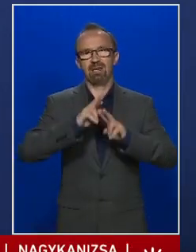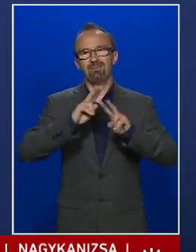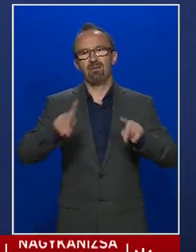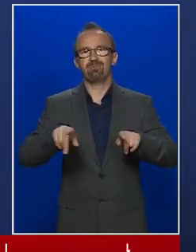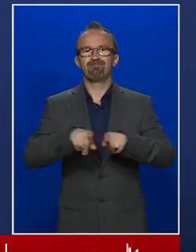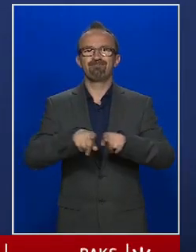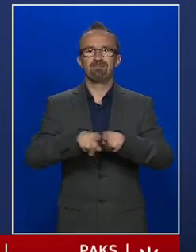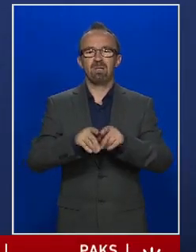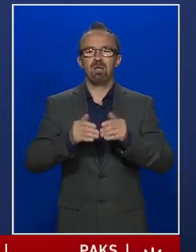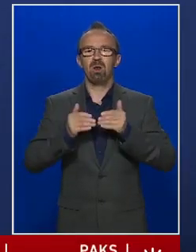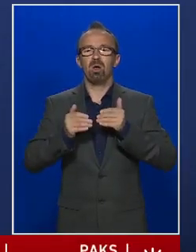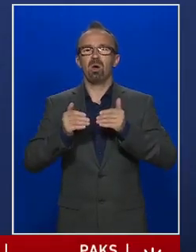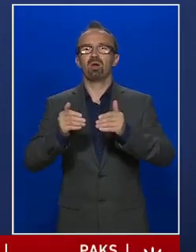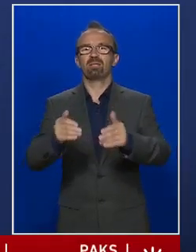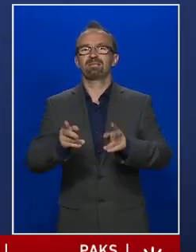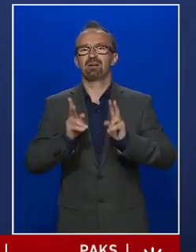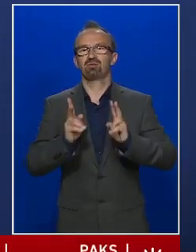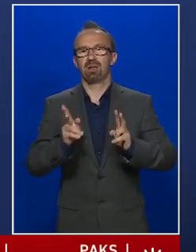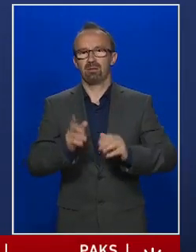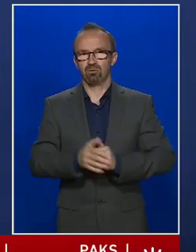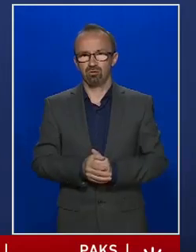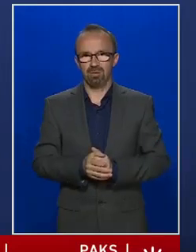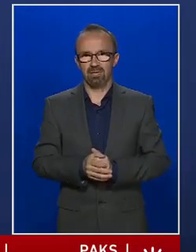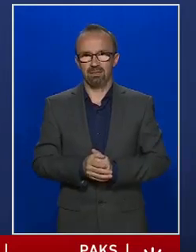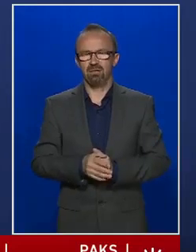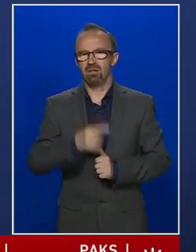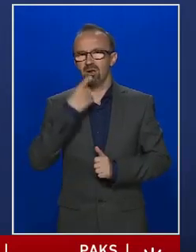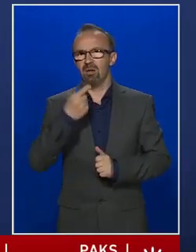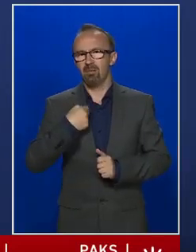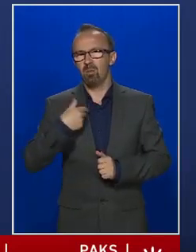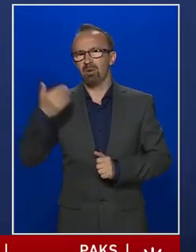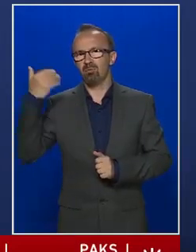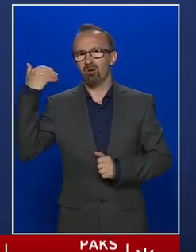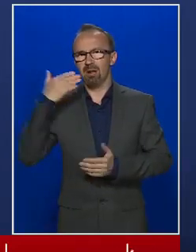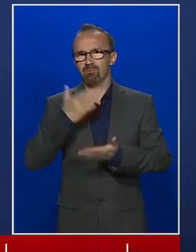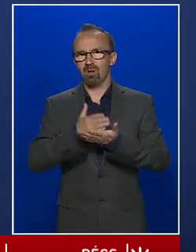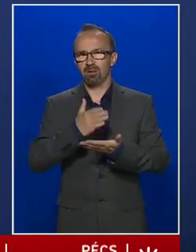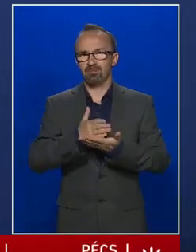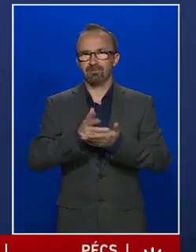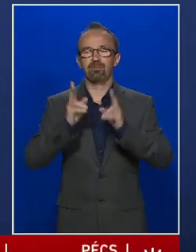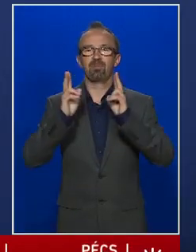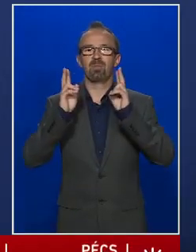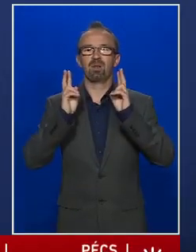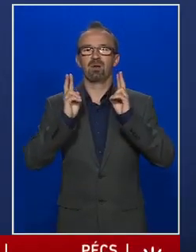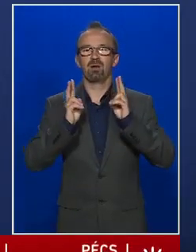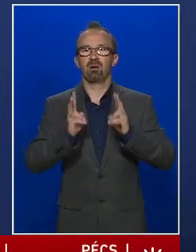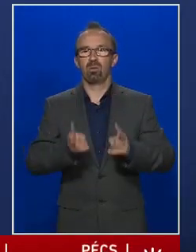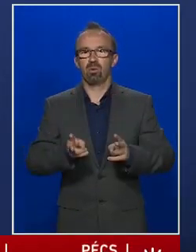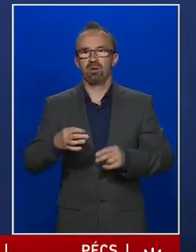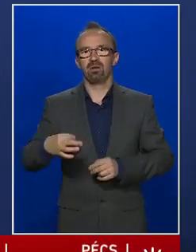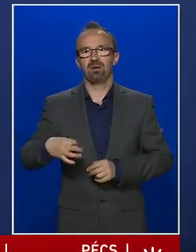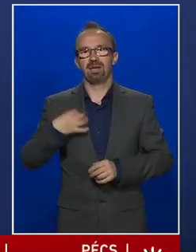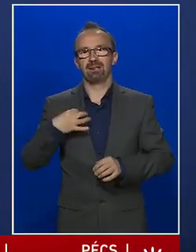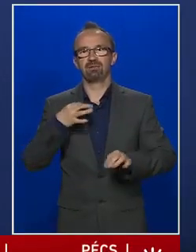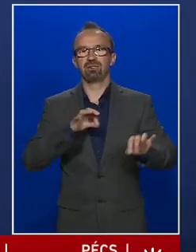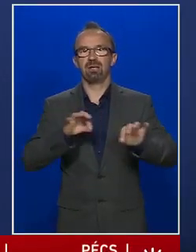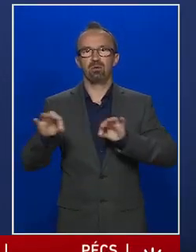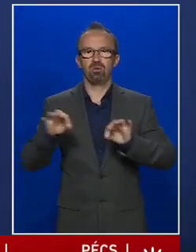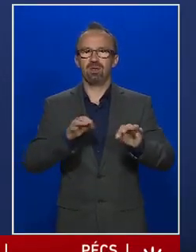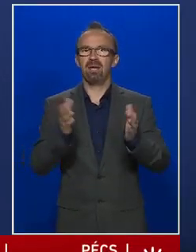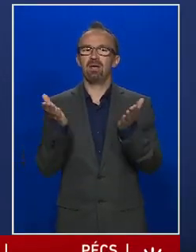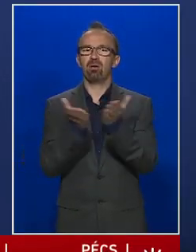egyfajta halasztási lehetőség. Említettem korábban, hogy az egészségügyi